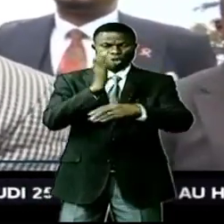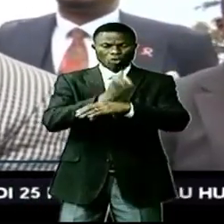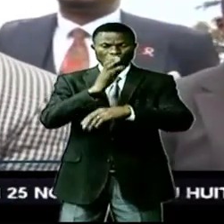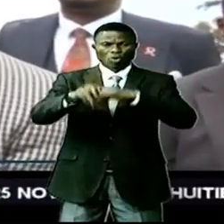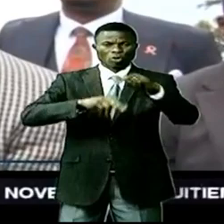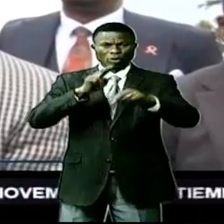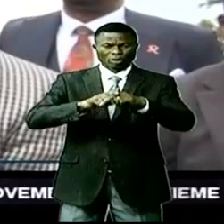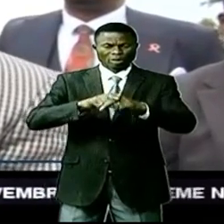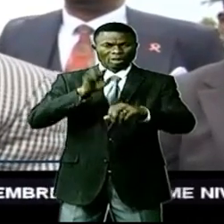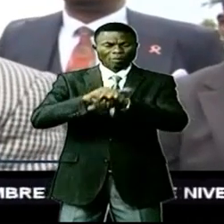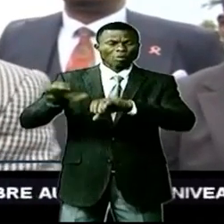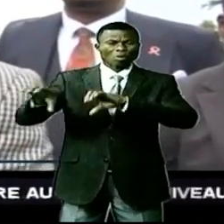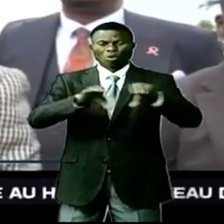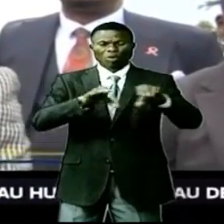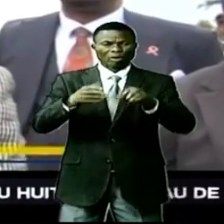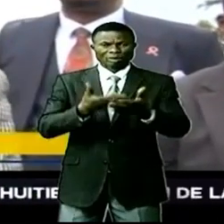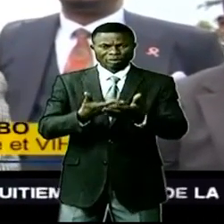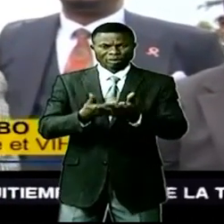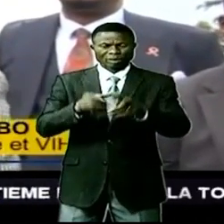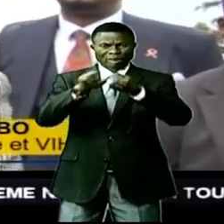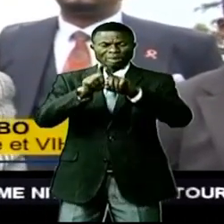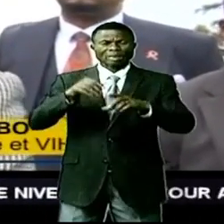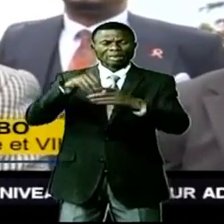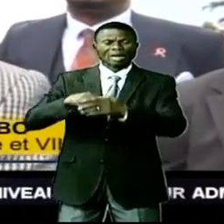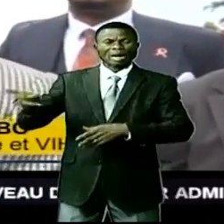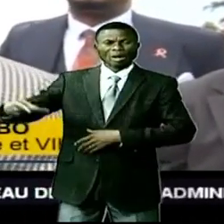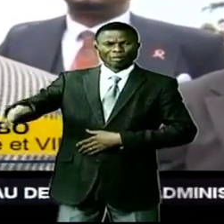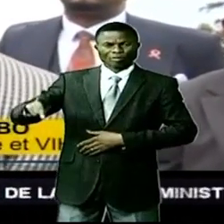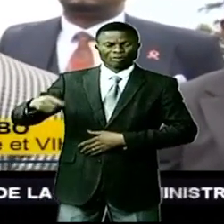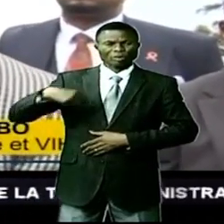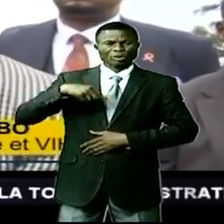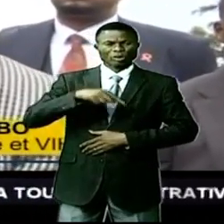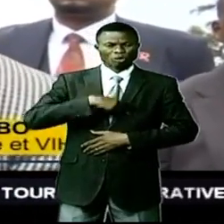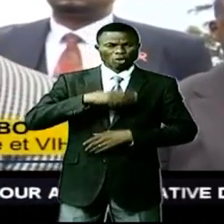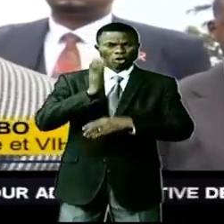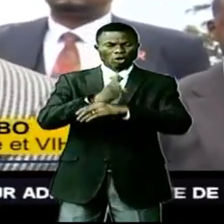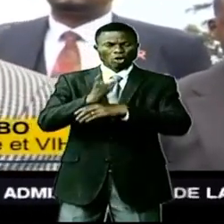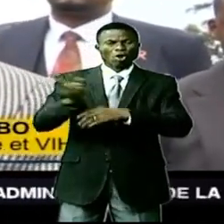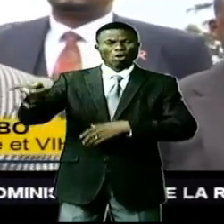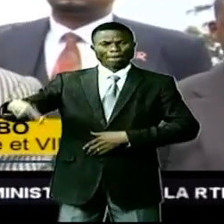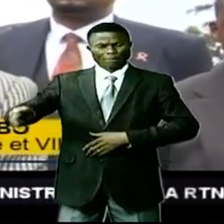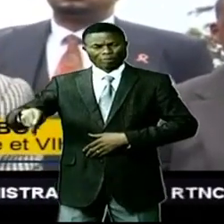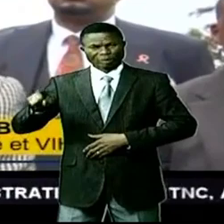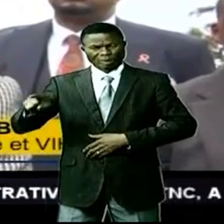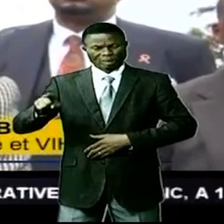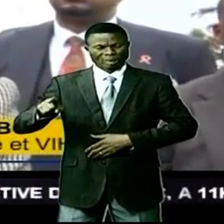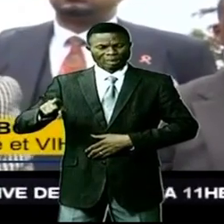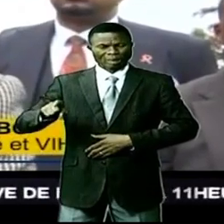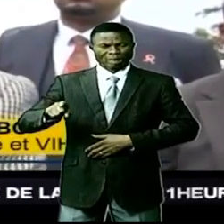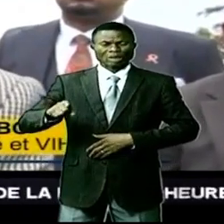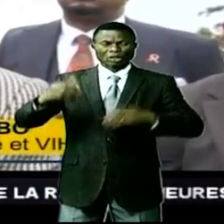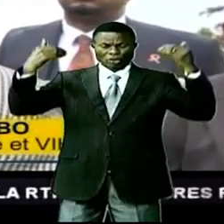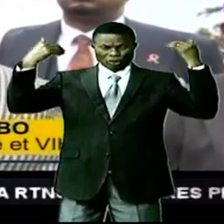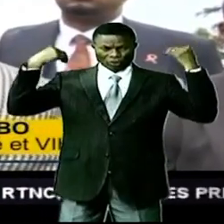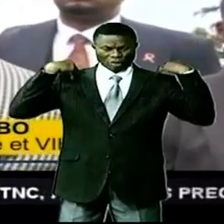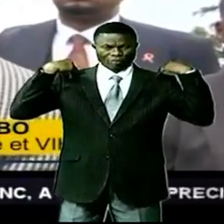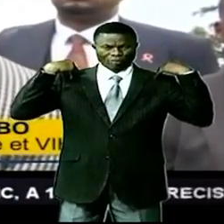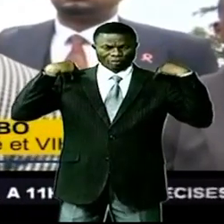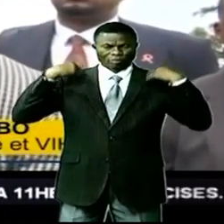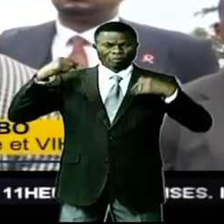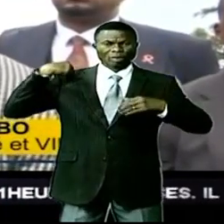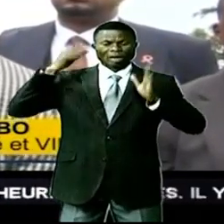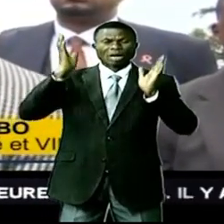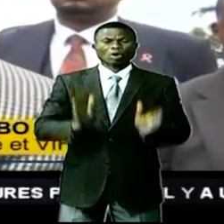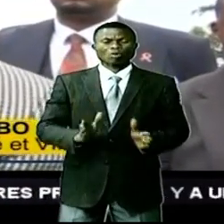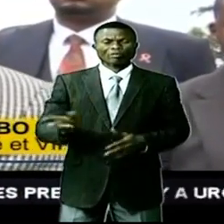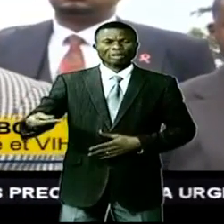national multisectoriel, et en province, nous avons le Conseil provincial qui est géré par le gouverneur